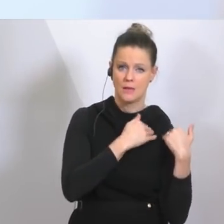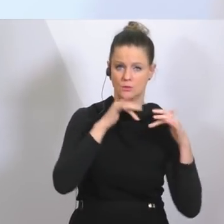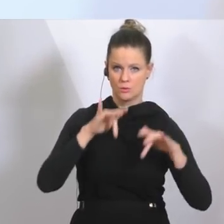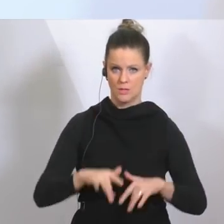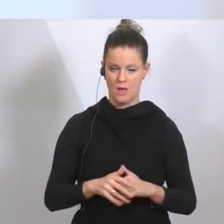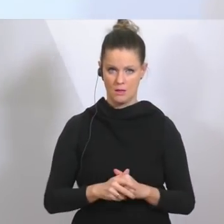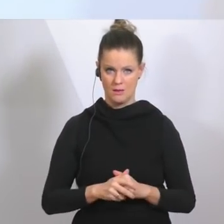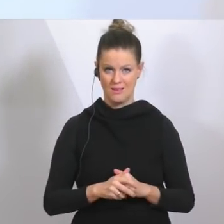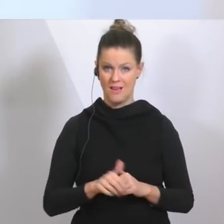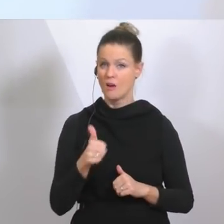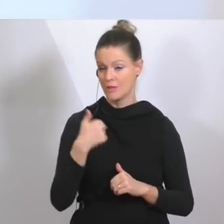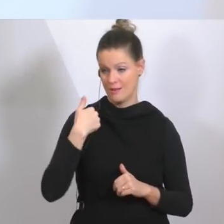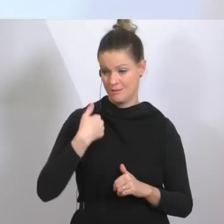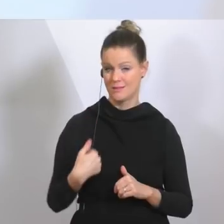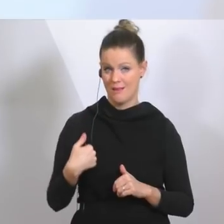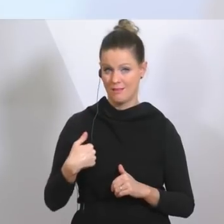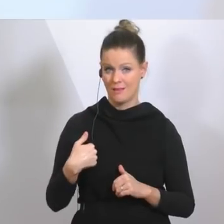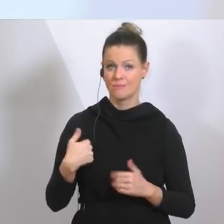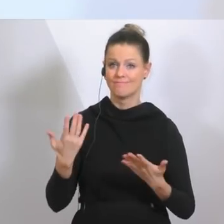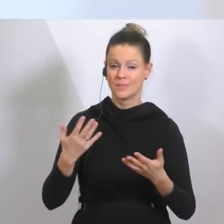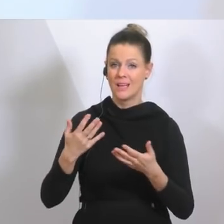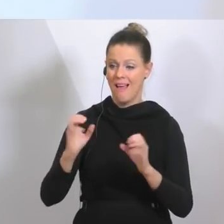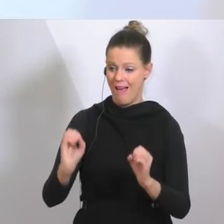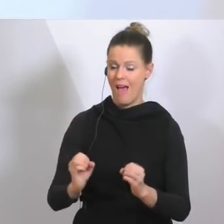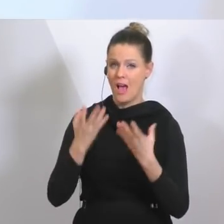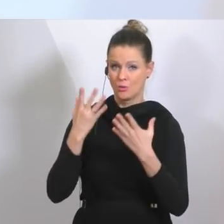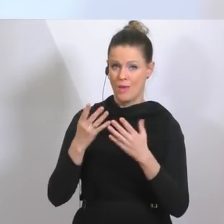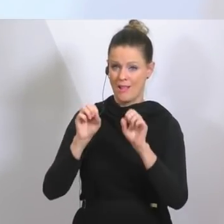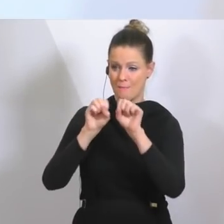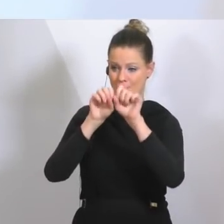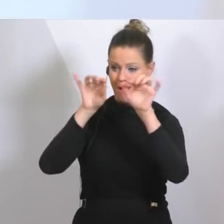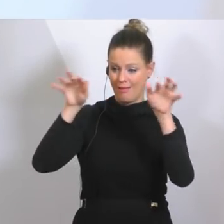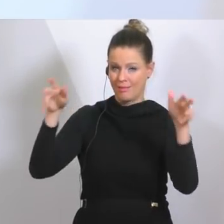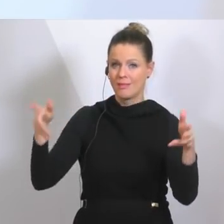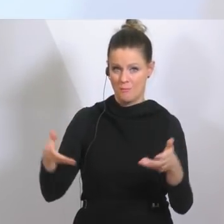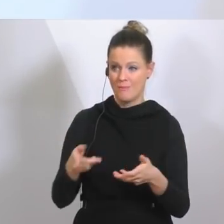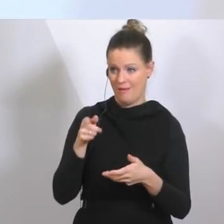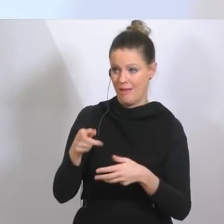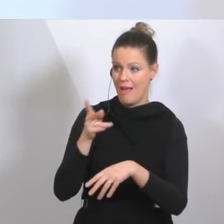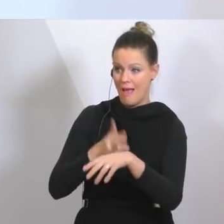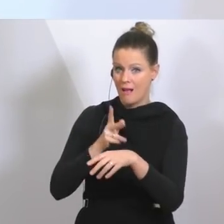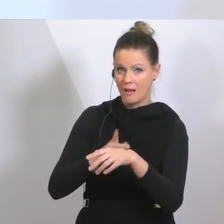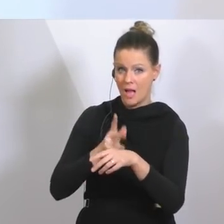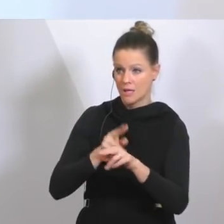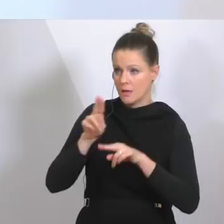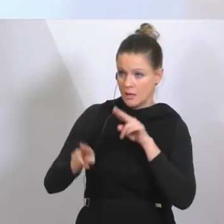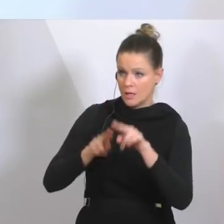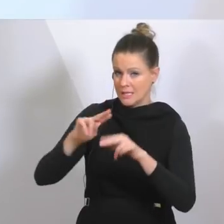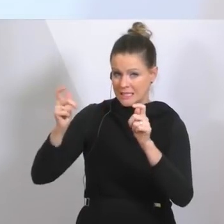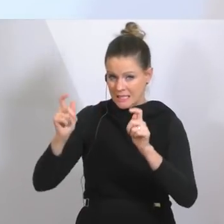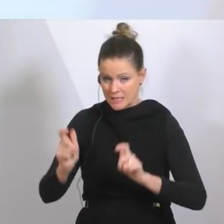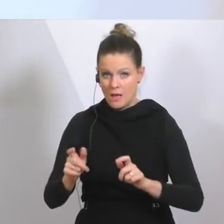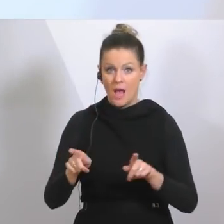Probleme mit den Erkrankungen der aktuellen Pandemie zurechtzukommen, aber erst recht große